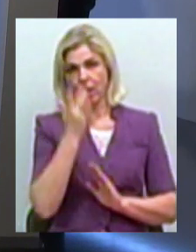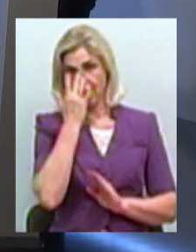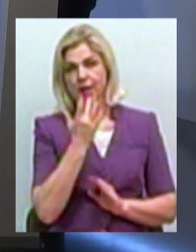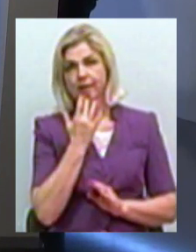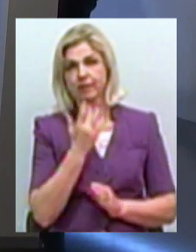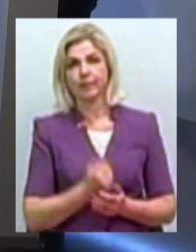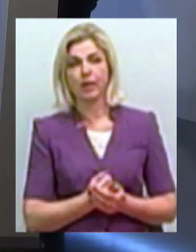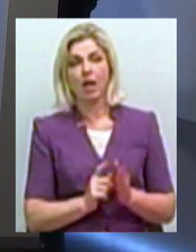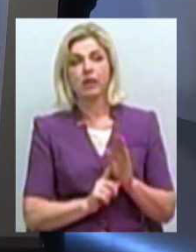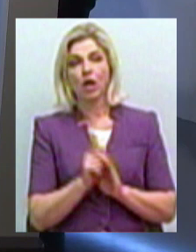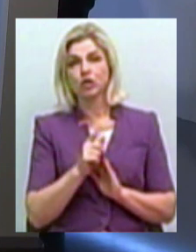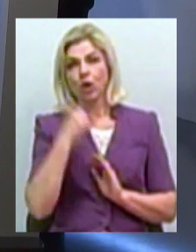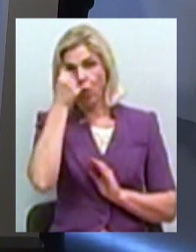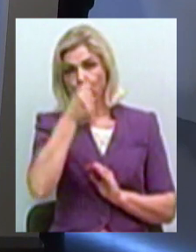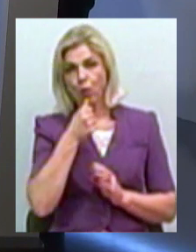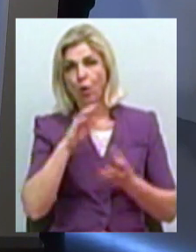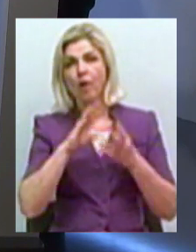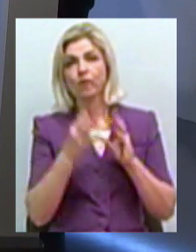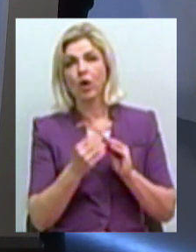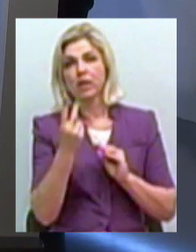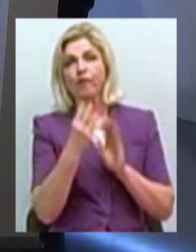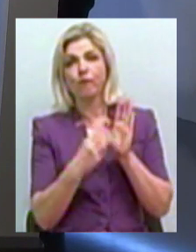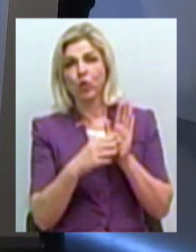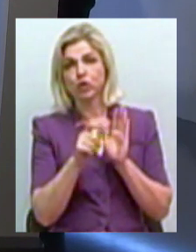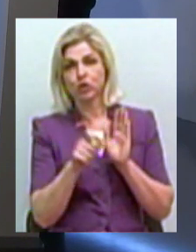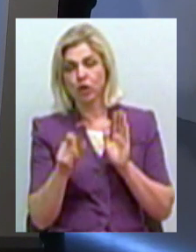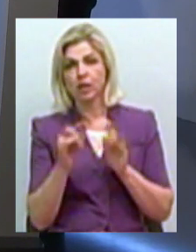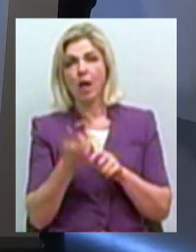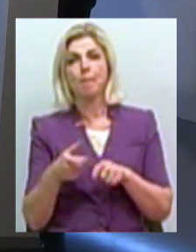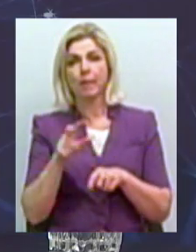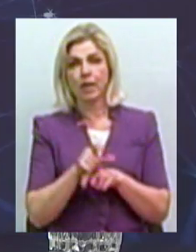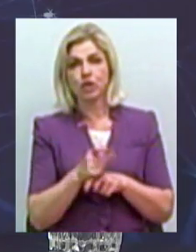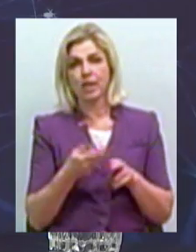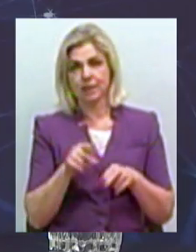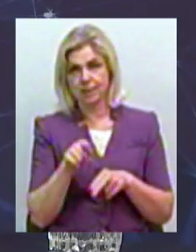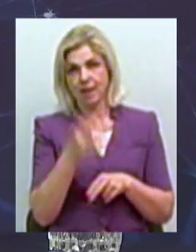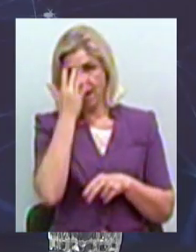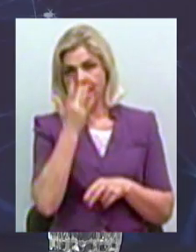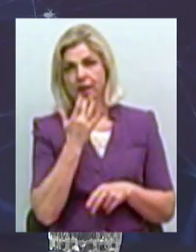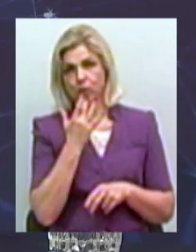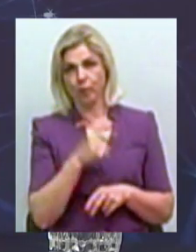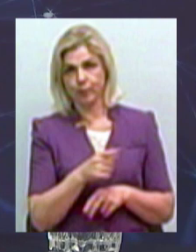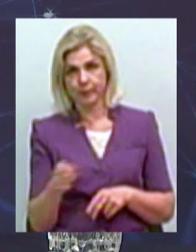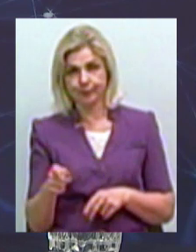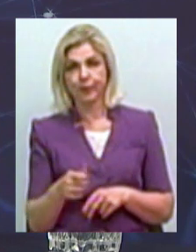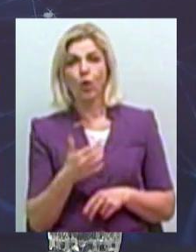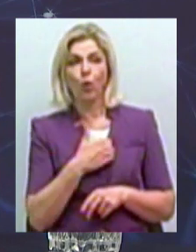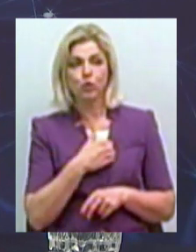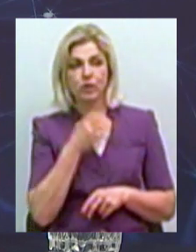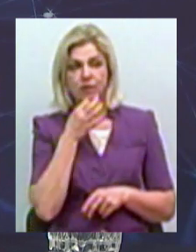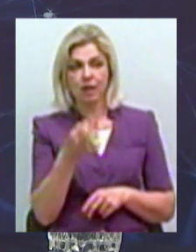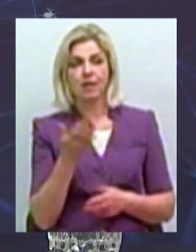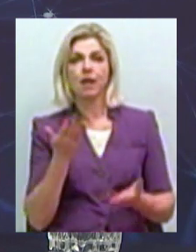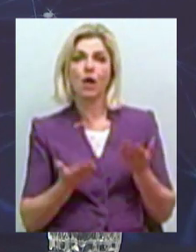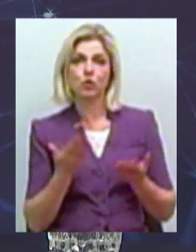З початку року потонуло загалом 28 чоловік, і найбільша кількість з них – це саме у літній період. Хочу сказати, що